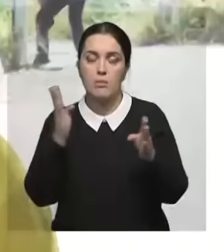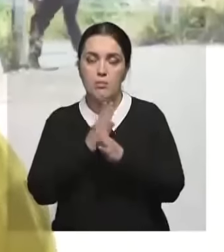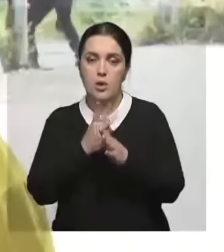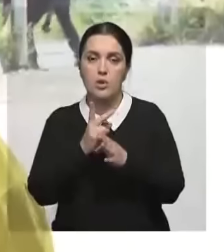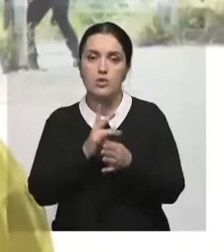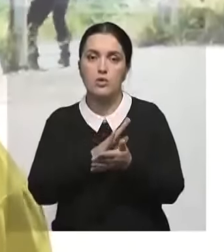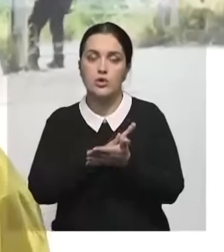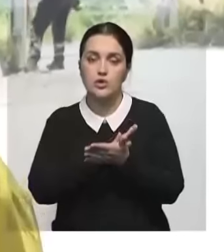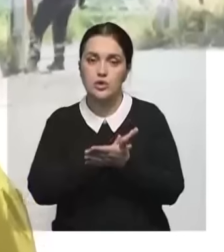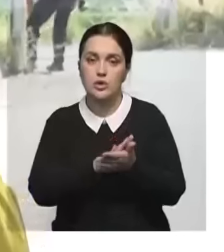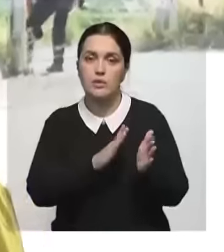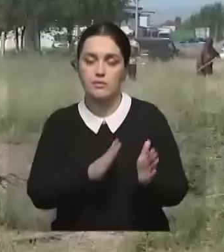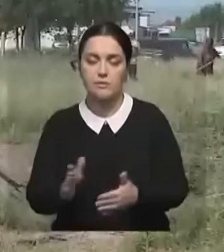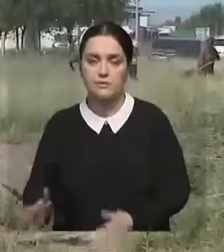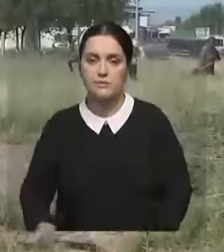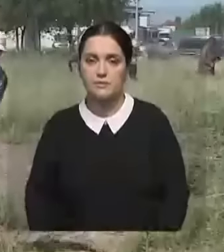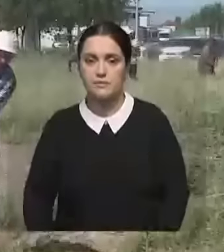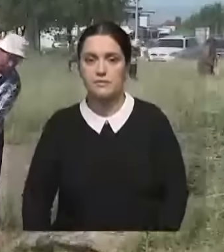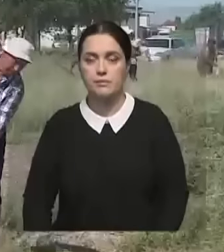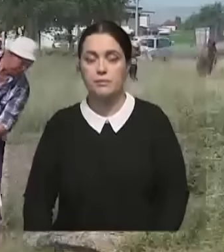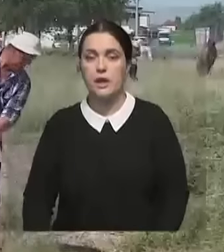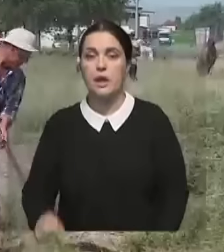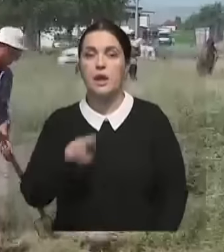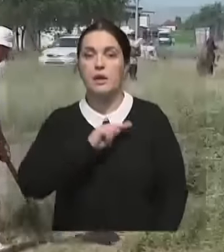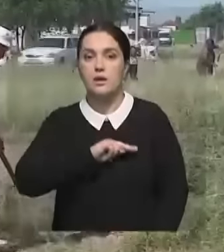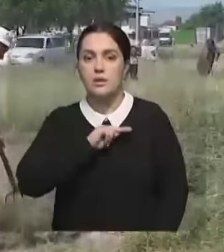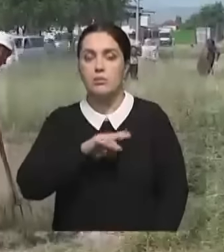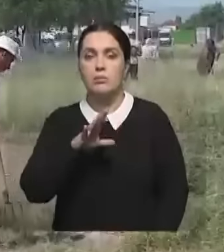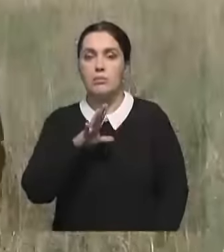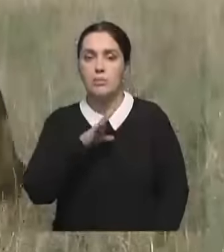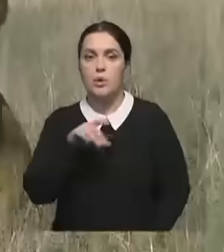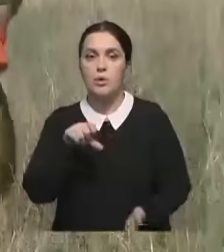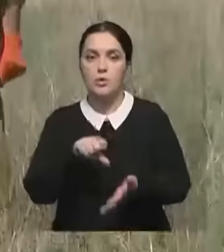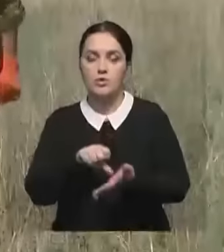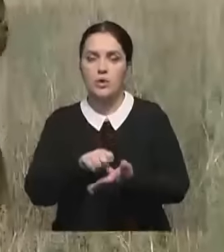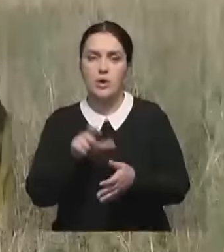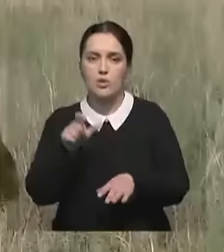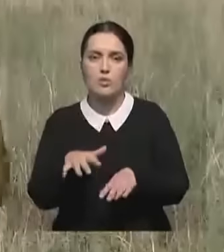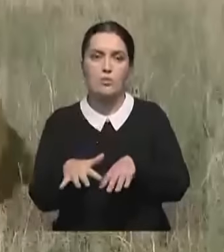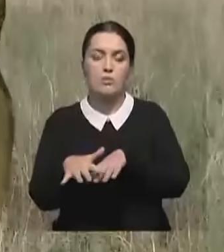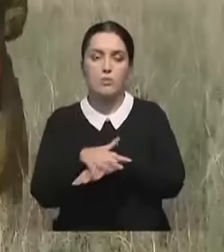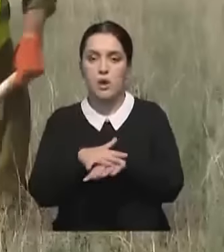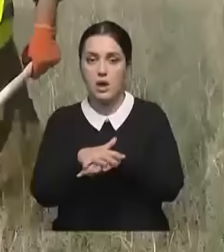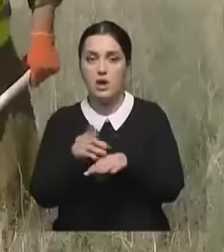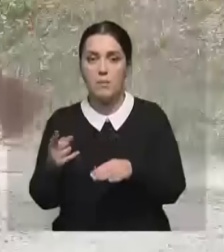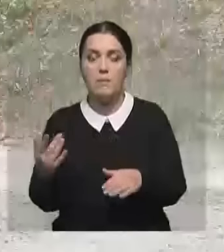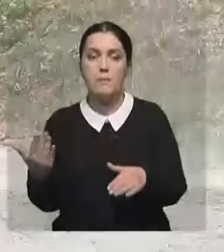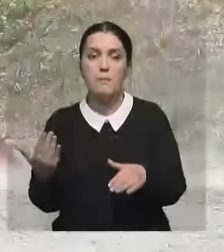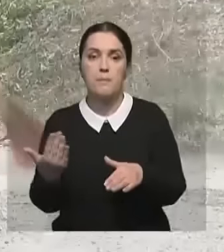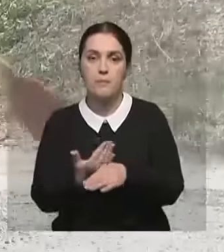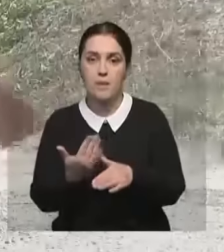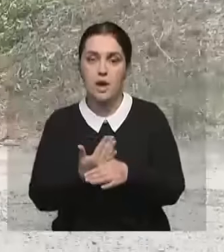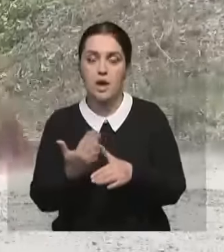там, где метут, а там, где не сорят». В работах были задействованы сотни местных жителей. С вывозом собранного мусора им помогали работники